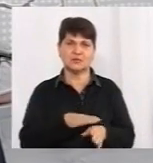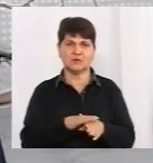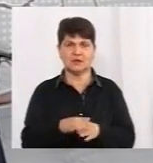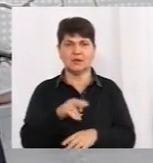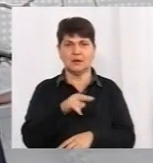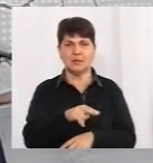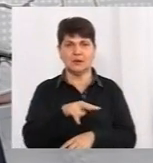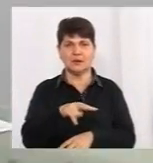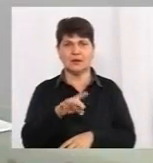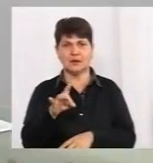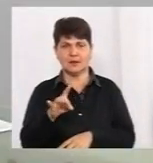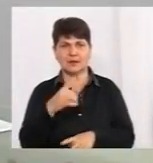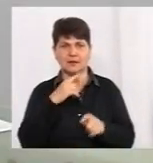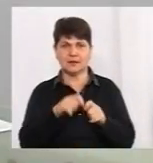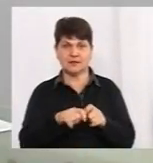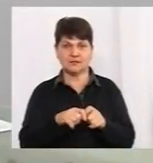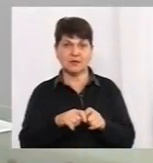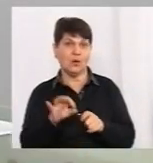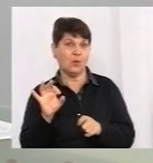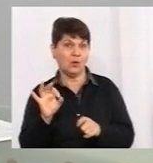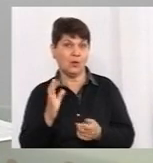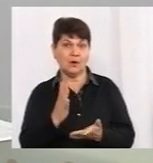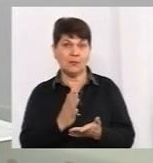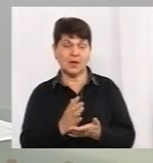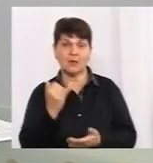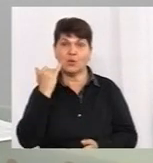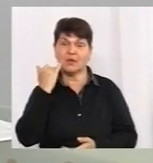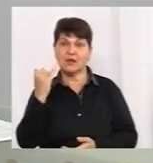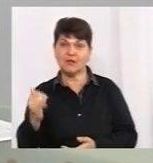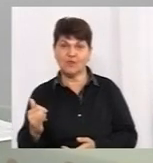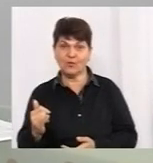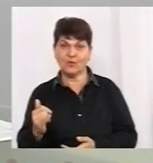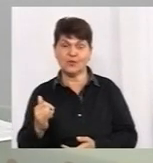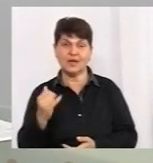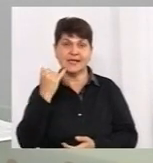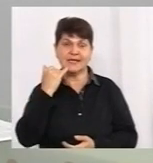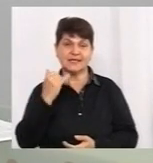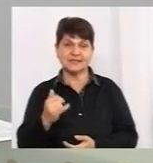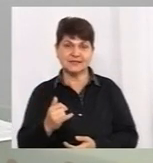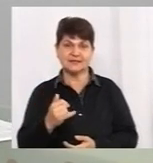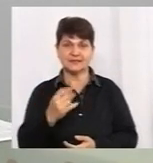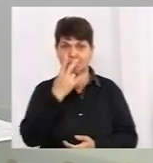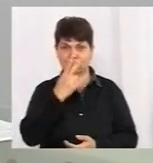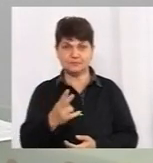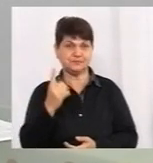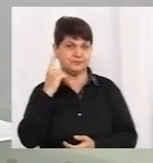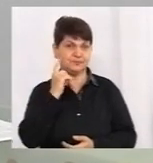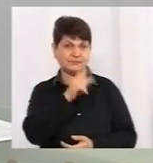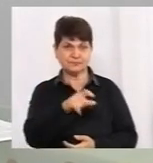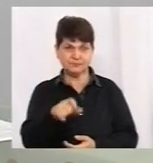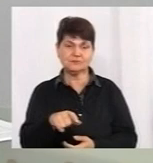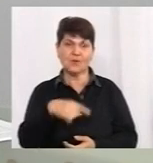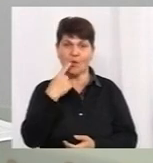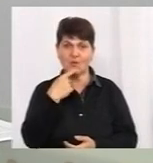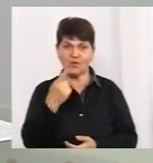-тестів. Маємо телефонний дзвінок, давайте почуємо глядача. Ви можете говорити, ми вас чуємо. Будь ласка,